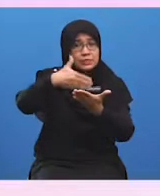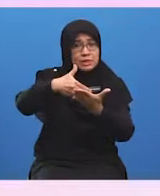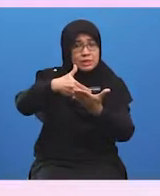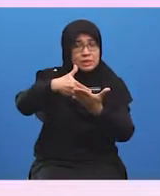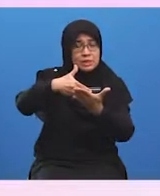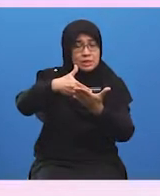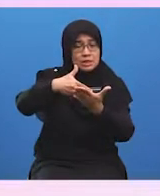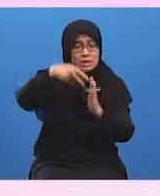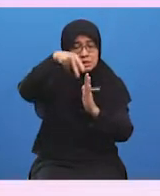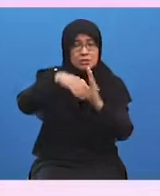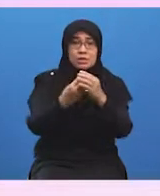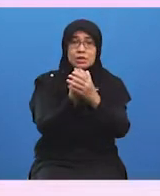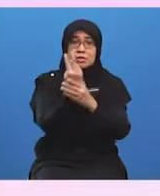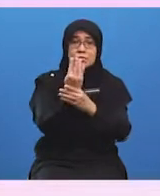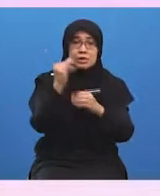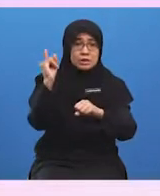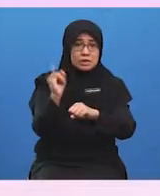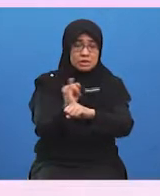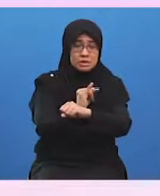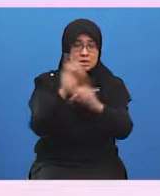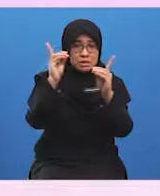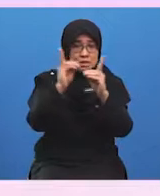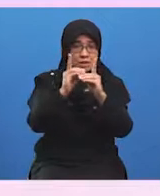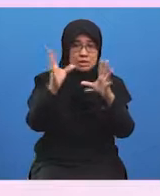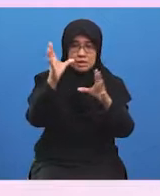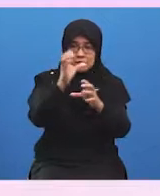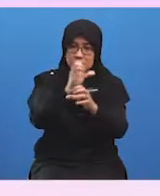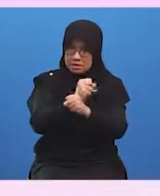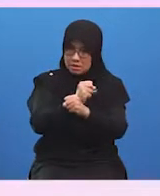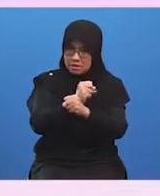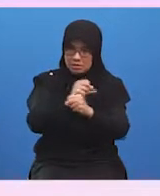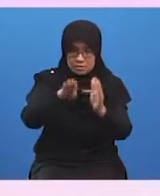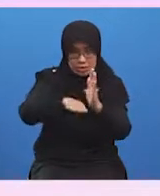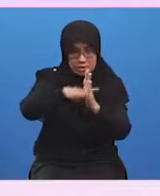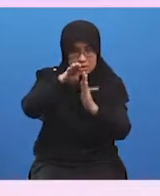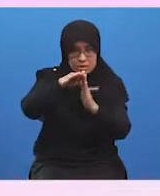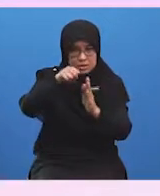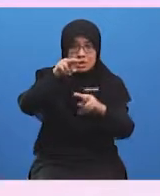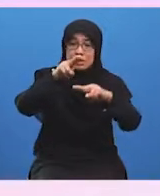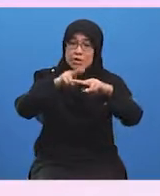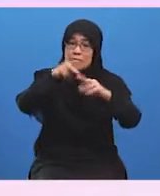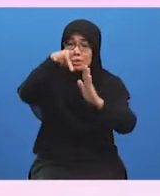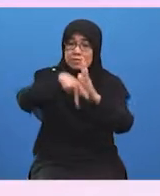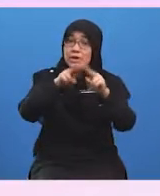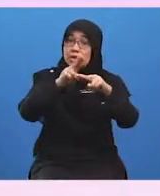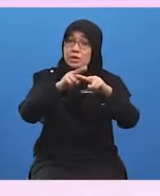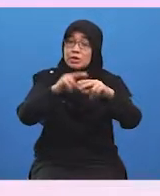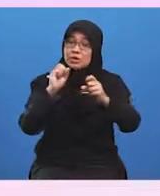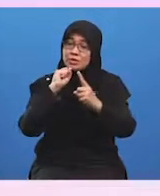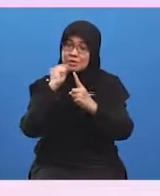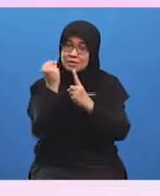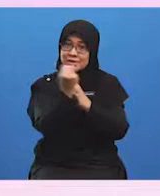desa luar bandar dapat meningkatkan pendapatan penduduk sekitarnya dan sekaligus